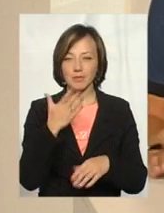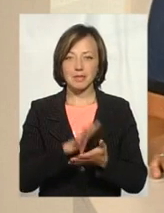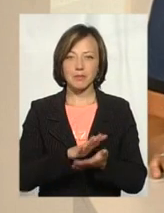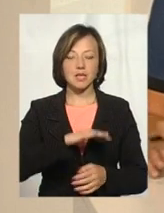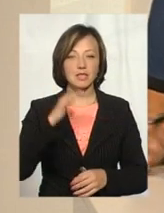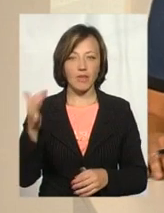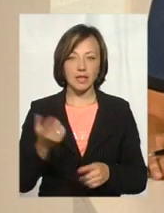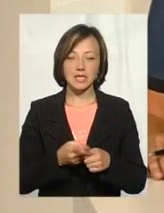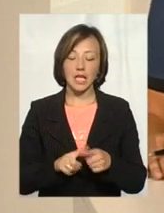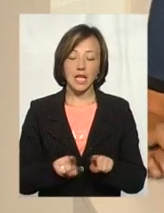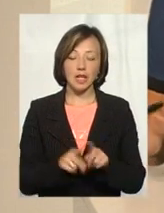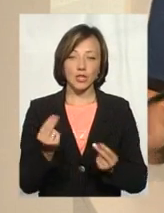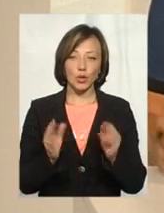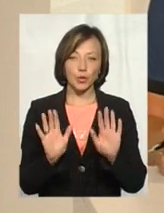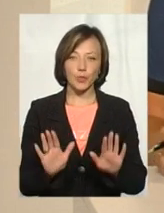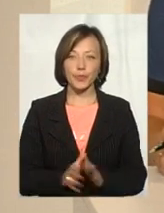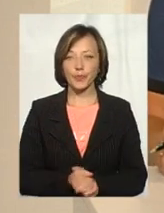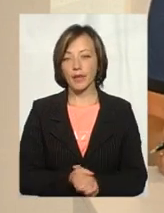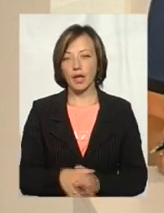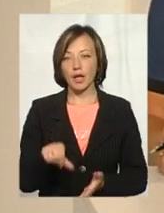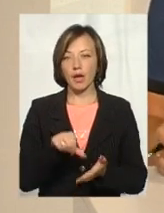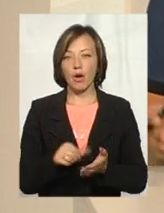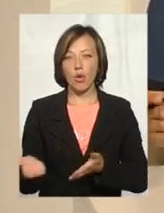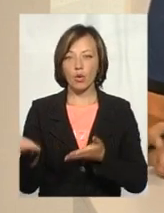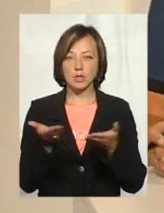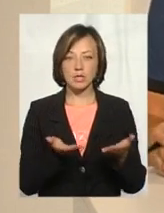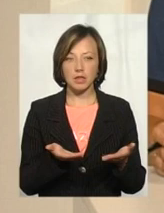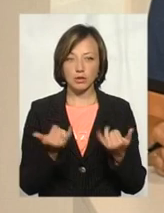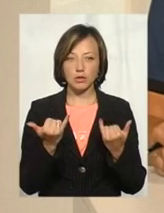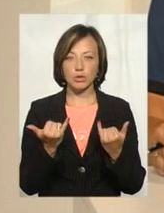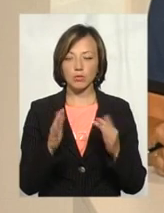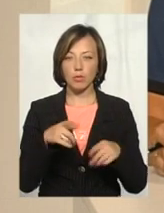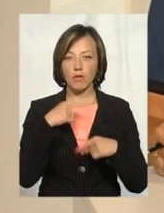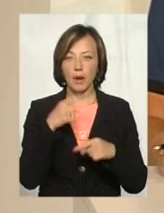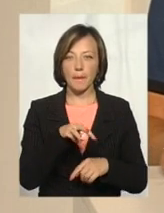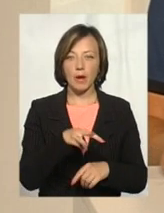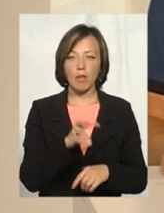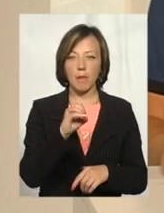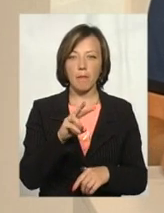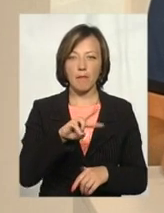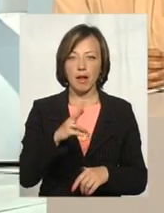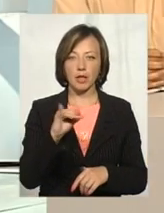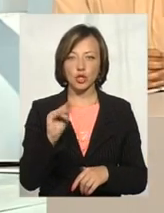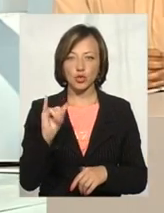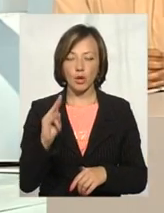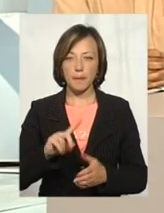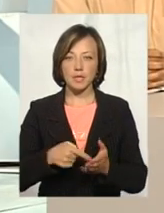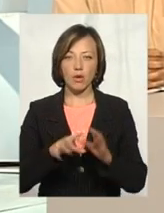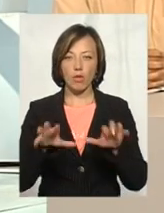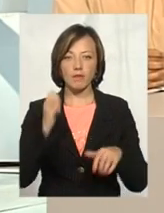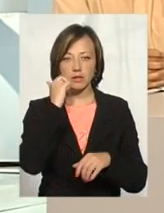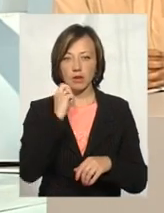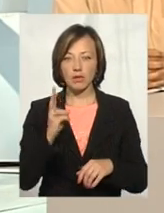сміттєзвалища. Це я так жартую. Отож, я представлю наших гостей у студії, з ким ми сьогодні будемо говорити. Це Микола Мельничук, міський голова Старик Константинова.